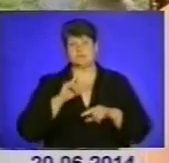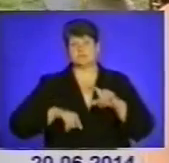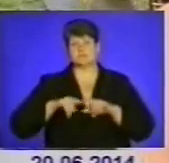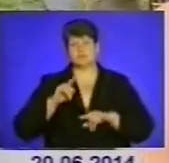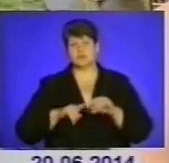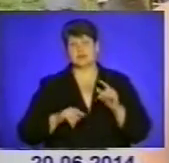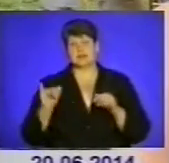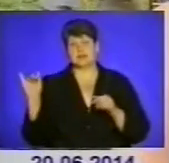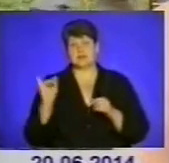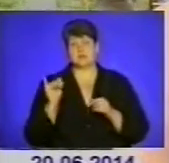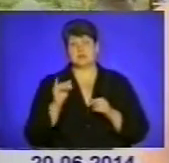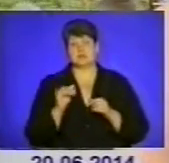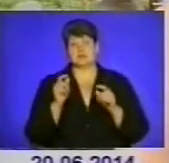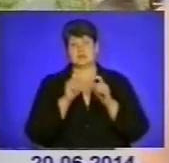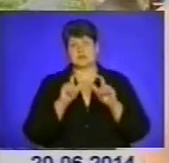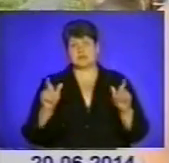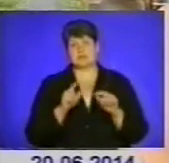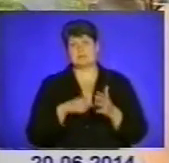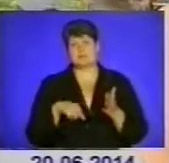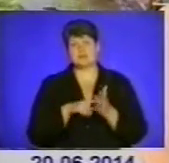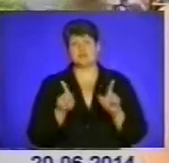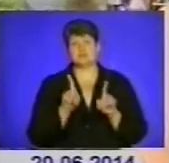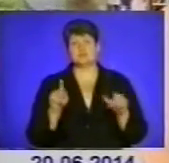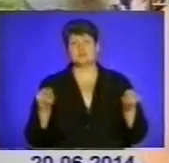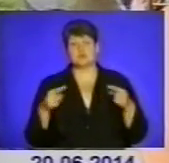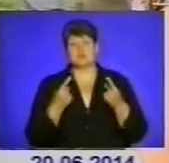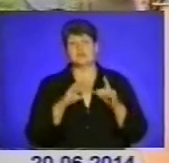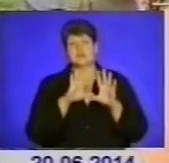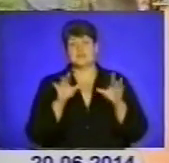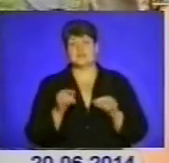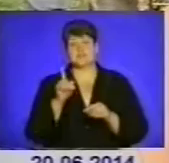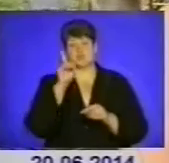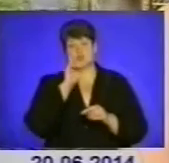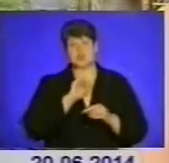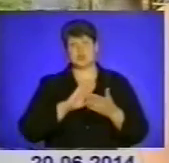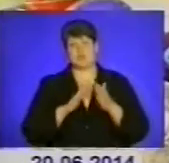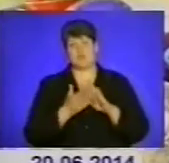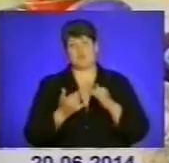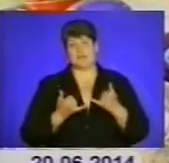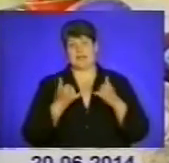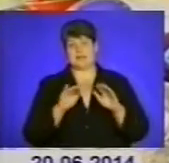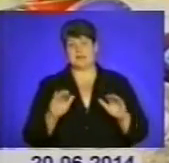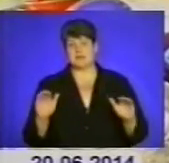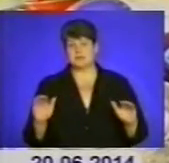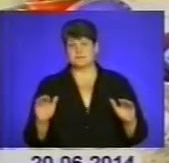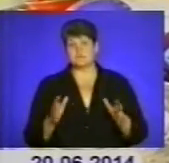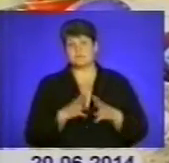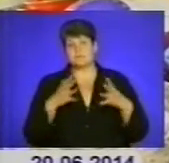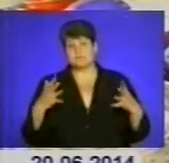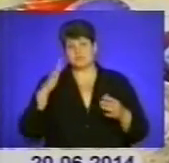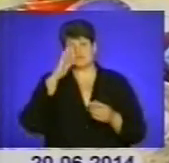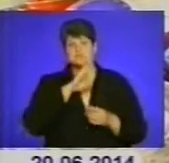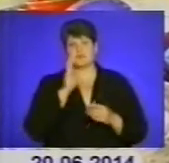і закладами міста, відповідно, щоб створити всі зручні умови для дітей. Однак здебільшого батьки планують